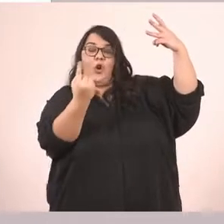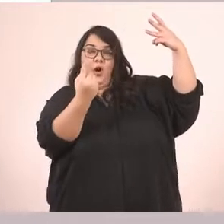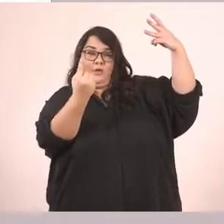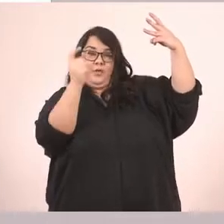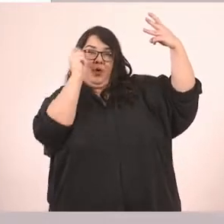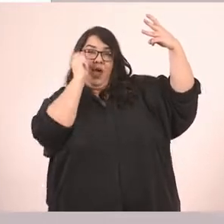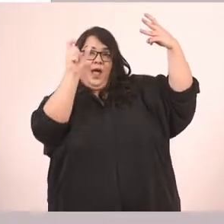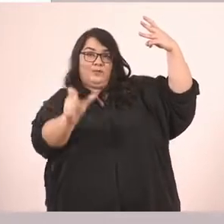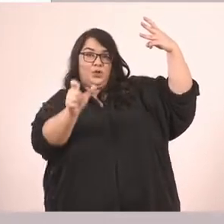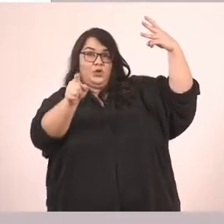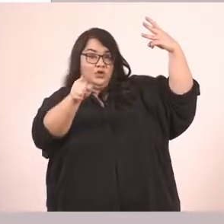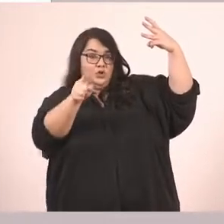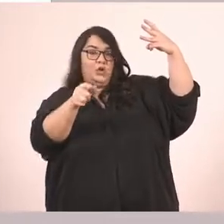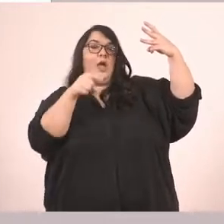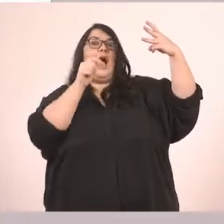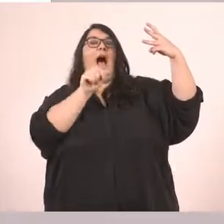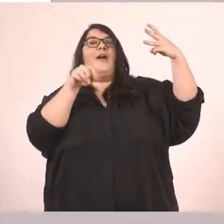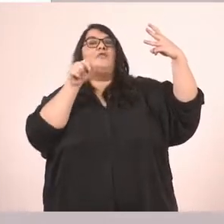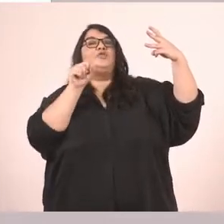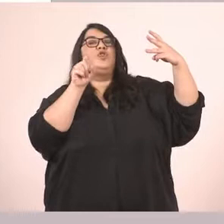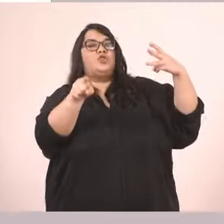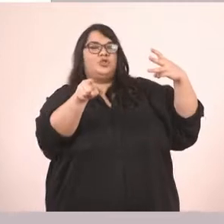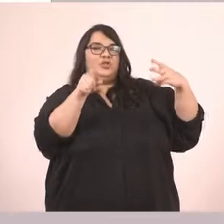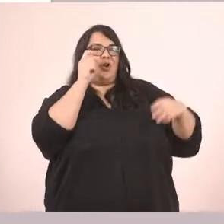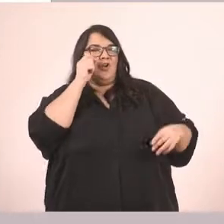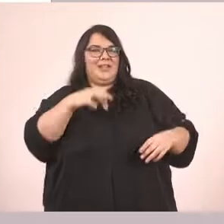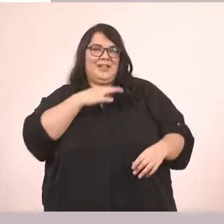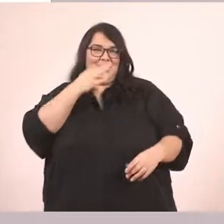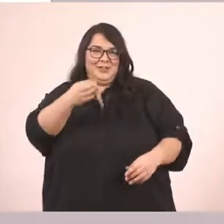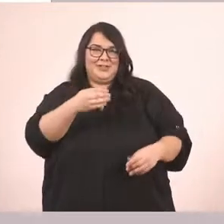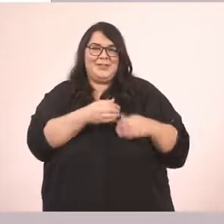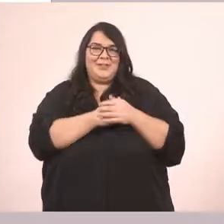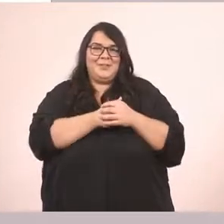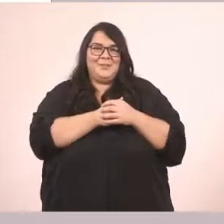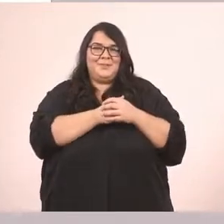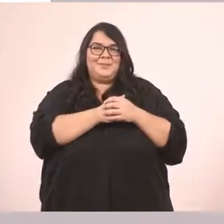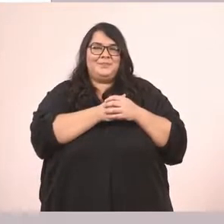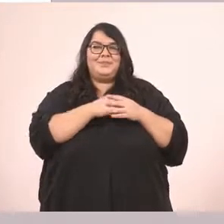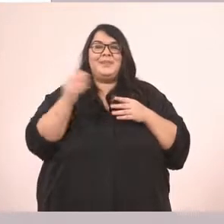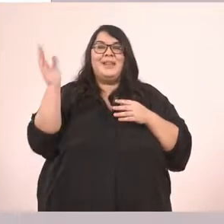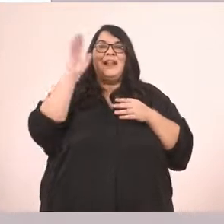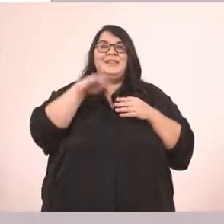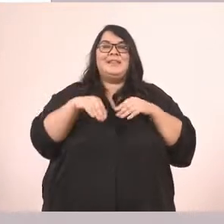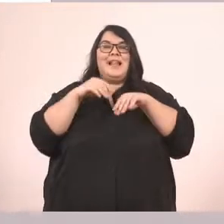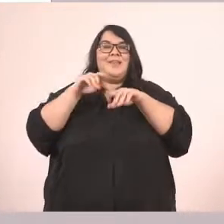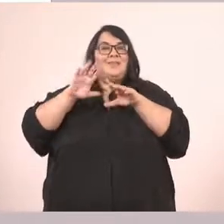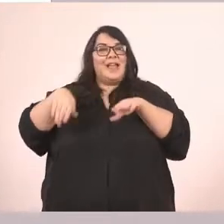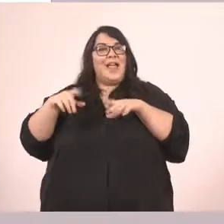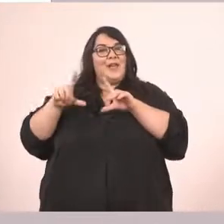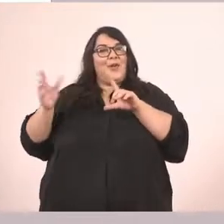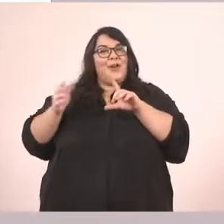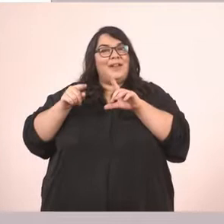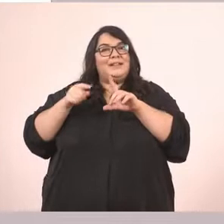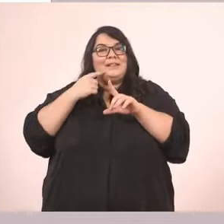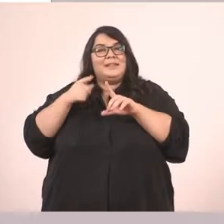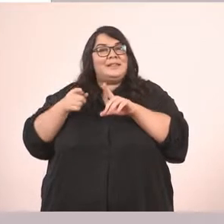Αυτός ο κύριος. Πάρα πολύ ωραία παιδιά. Και πάμε και στην τελευταία εικόνα μας που μας δείχνει ένα